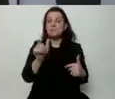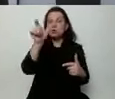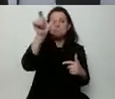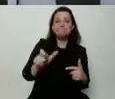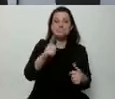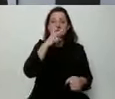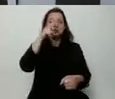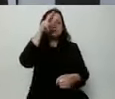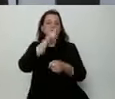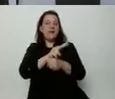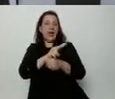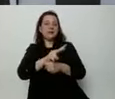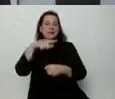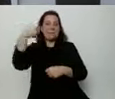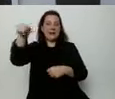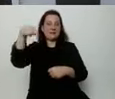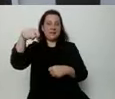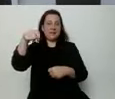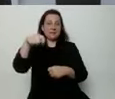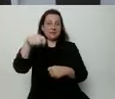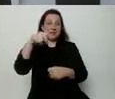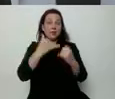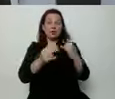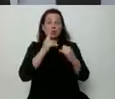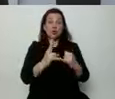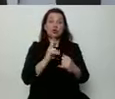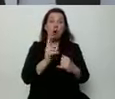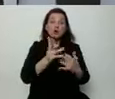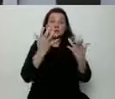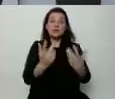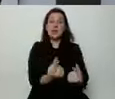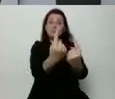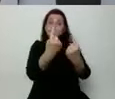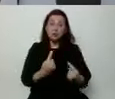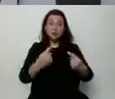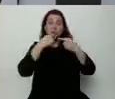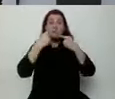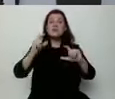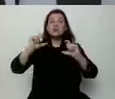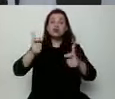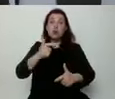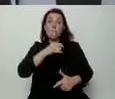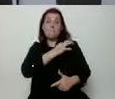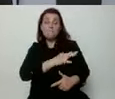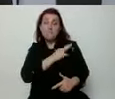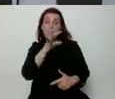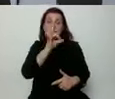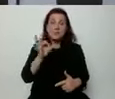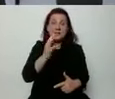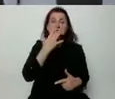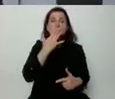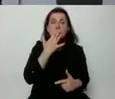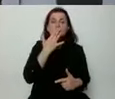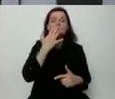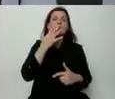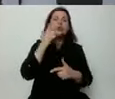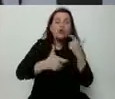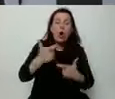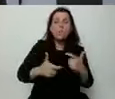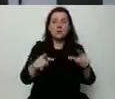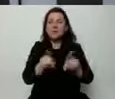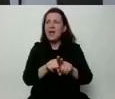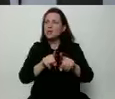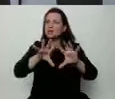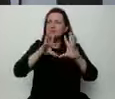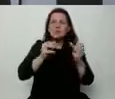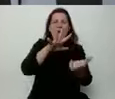Dla wszystkich tych, którzy będą chcieli przyjść i opowiedzieć o tym co PiS wyprawia. O wszystkich aferach. O uwłaszczeniu się. Że